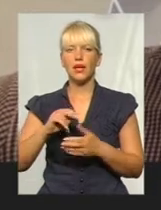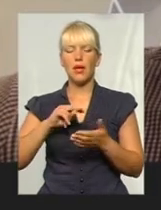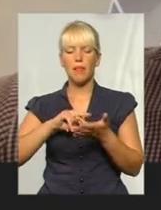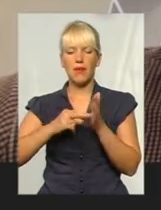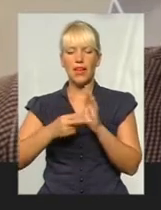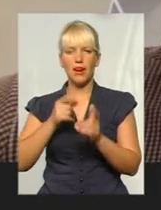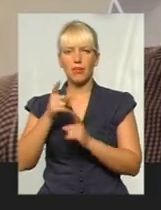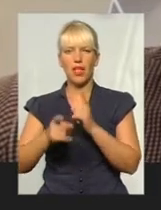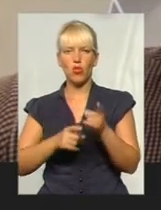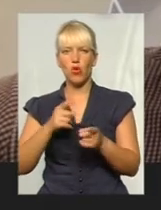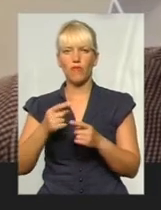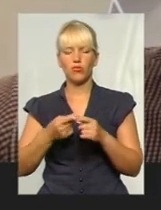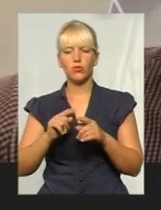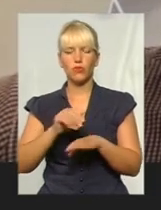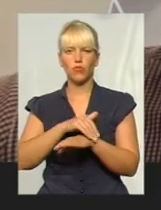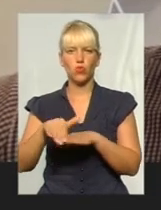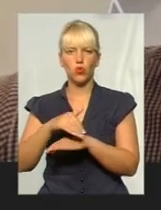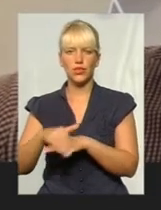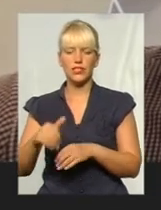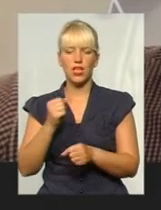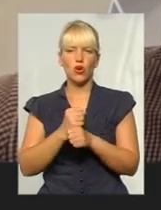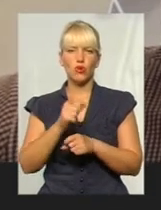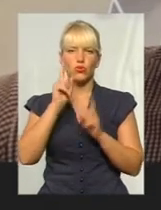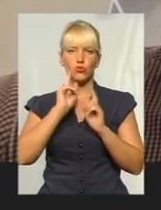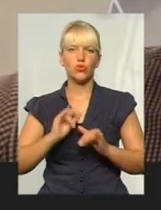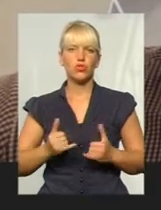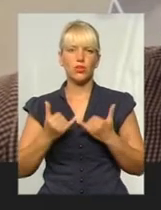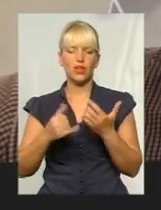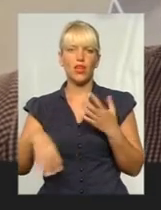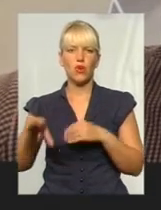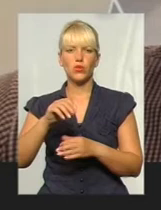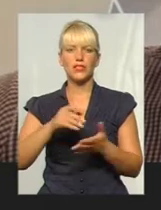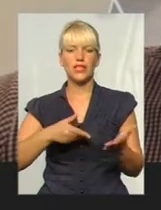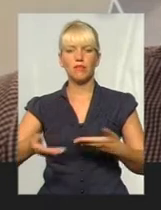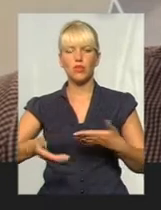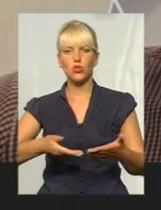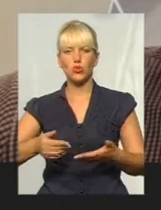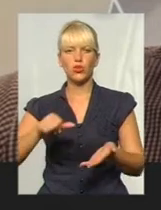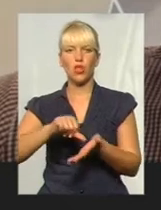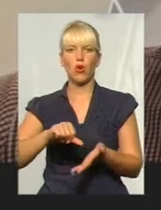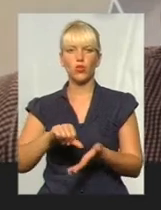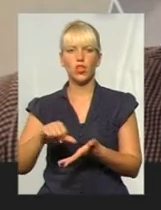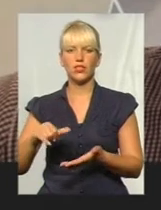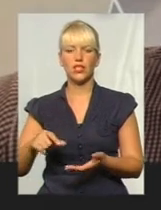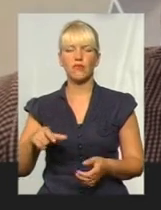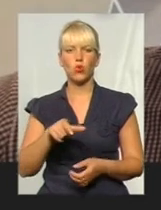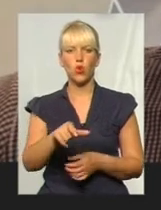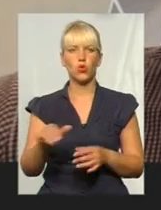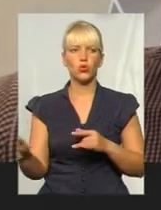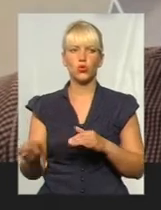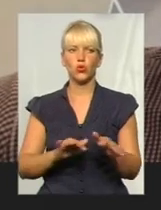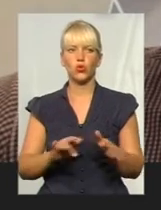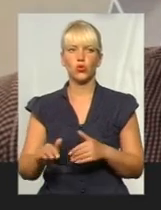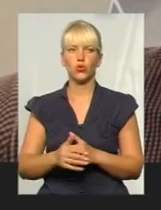щисто вистач з цією вулицю, робимо її зручною для всіх категорій дорожнього. Учасників дорожньої охорони